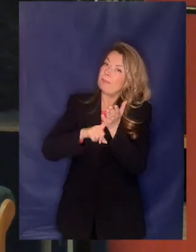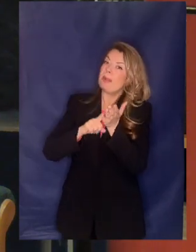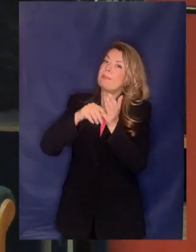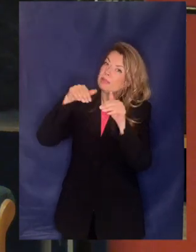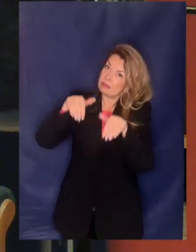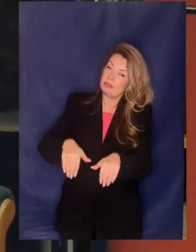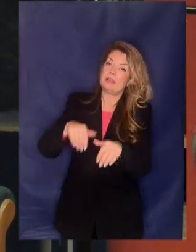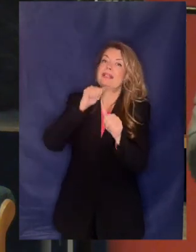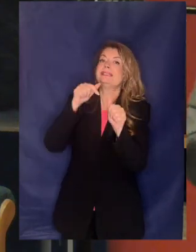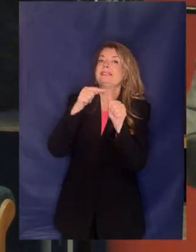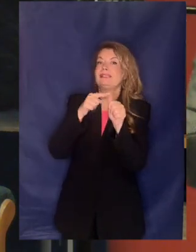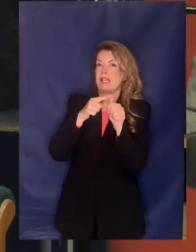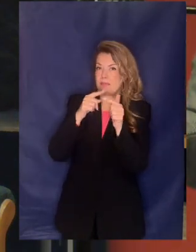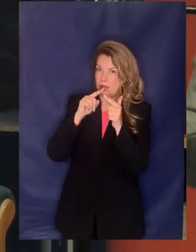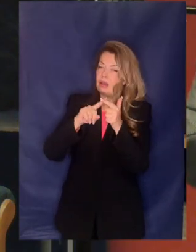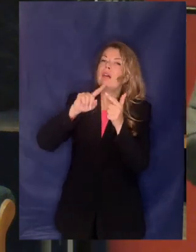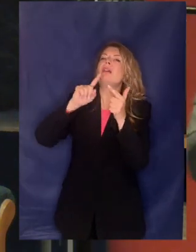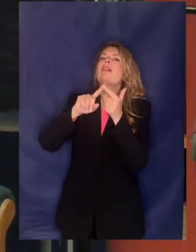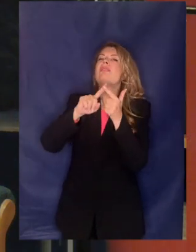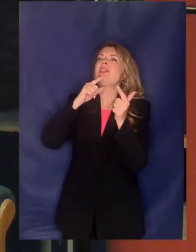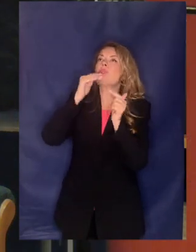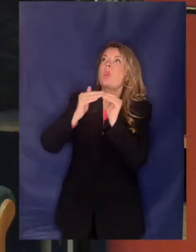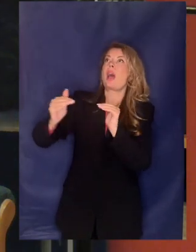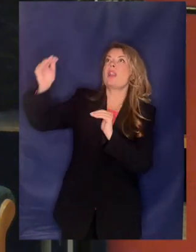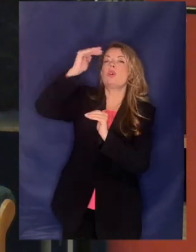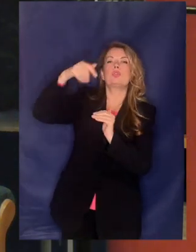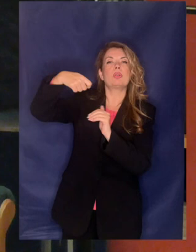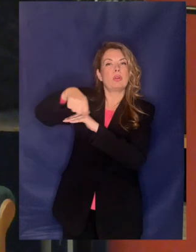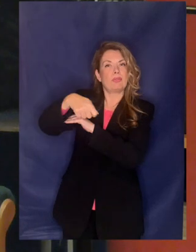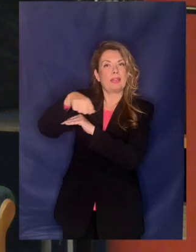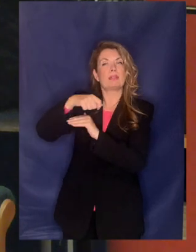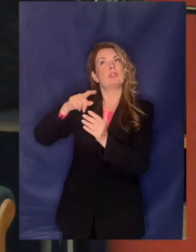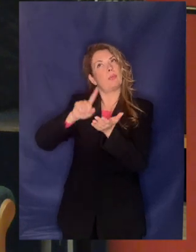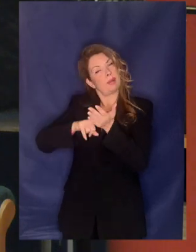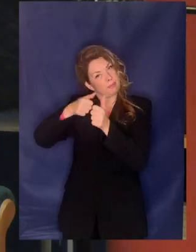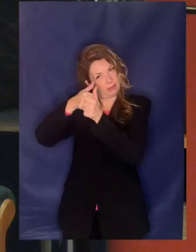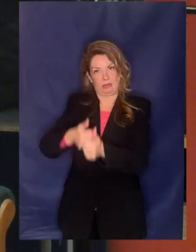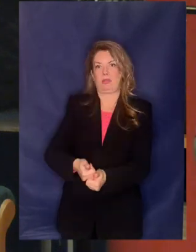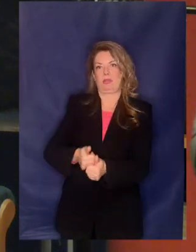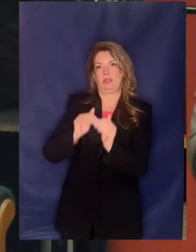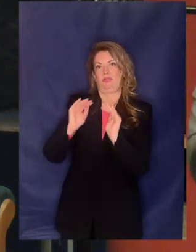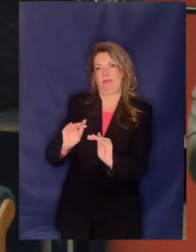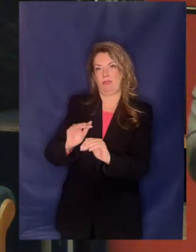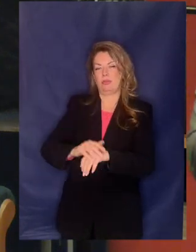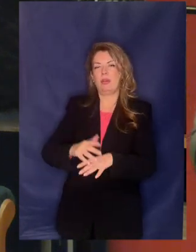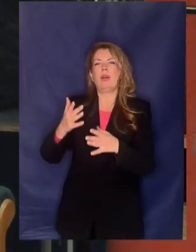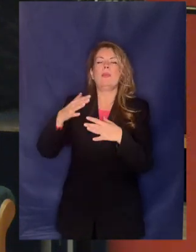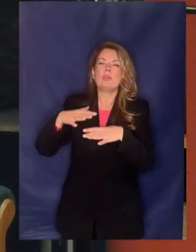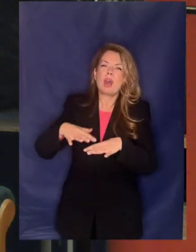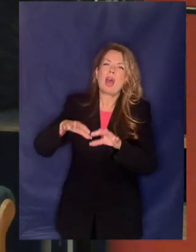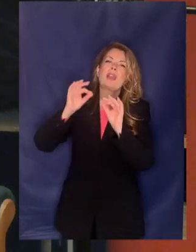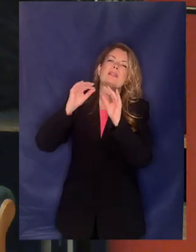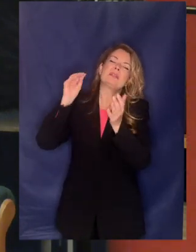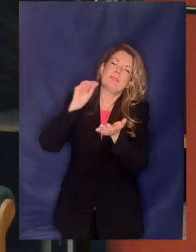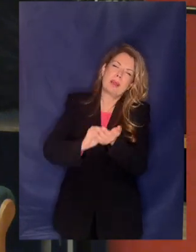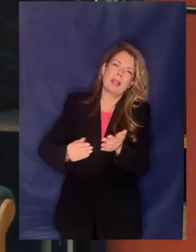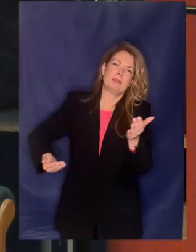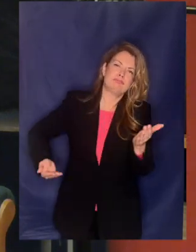οι αποφάσεις των ανώπτων δικαστηρίων του Συμβούλου της Επικρατείας και τότε ξεκινάει μια νέα προσφυγή